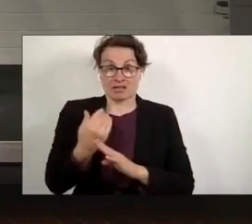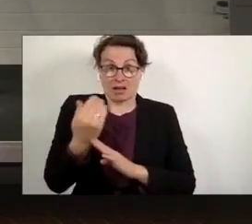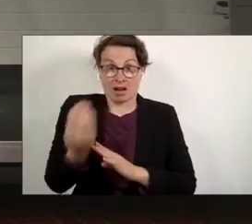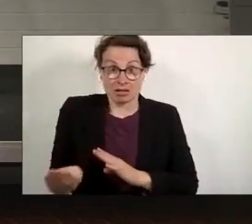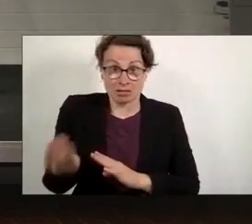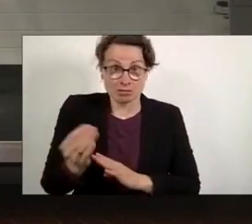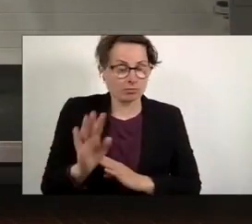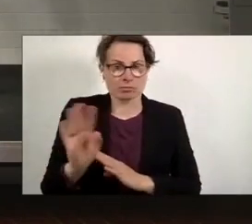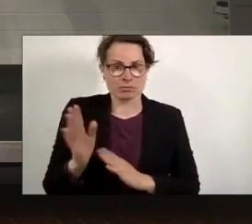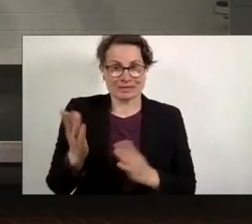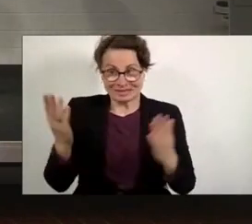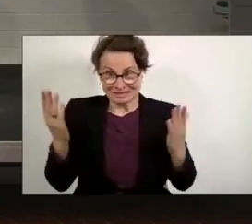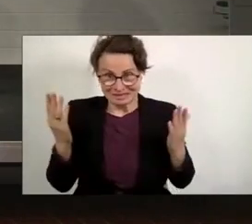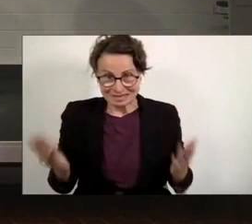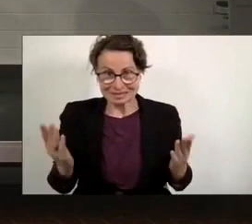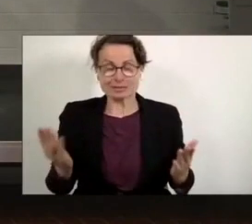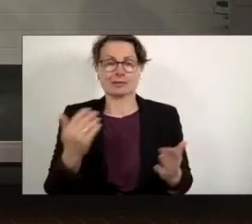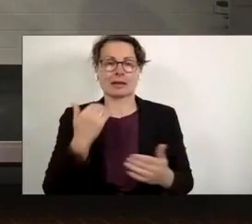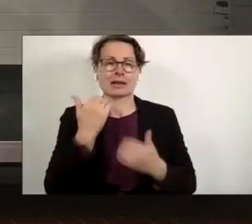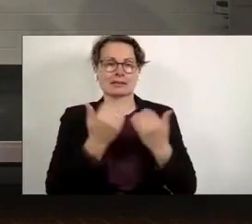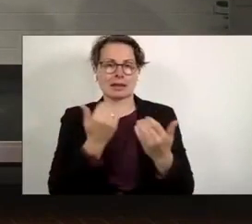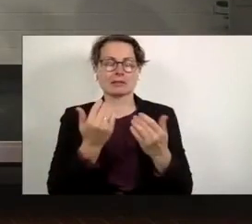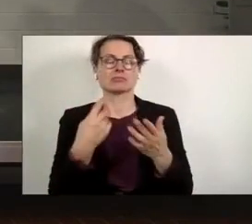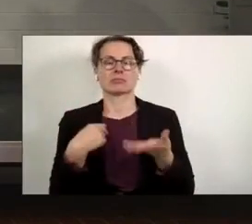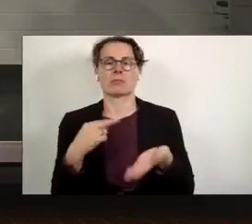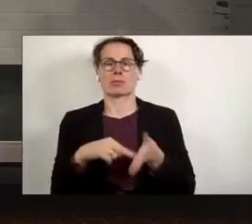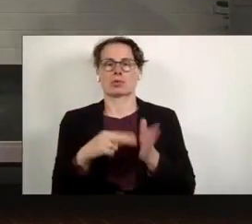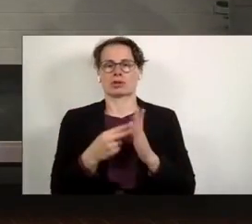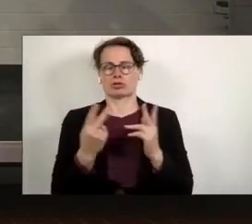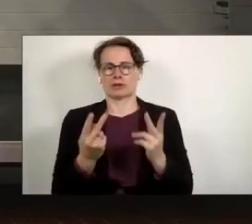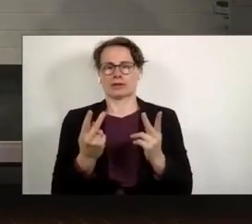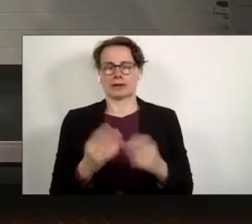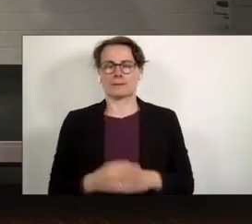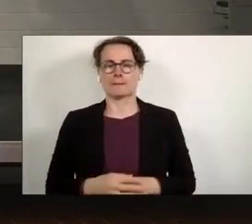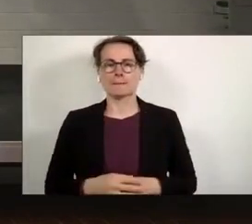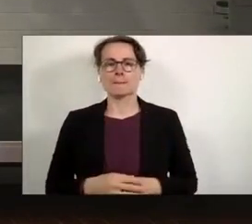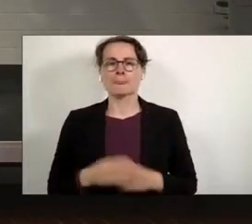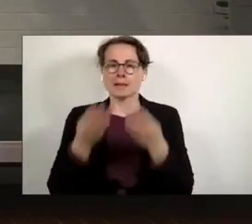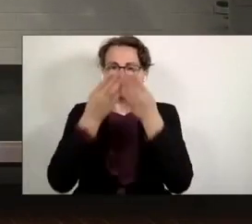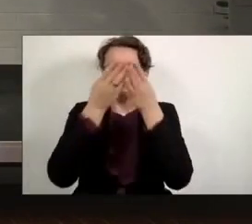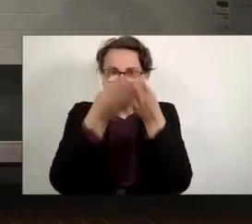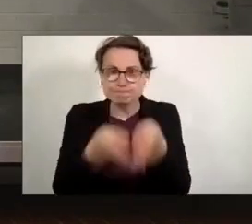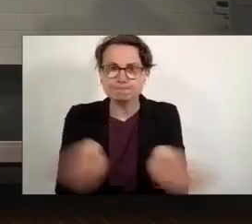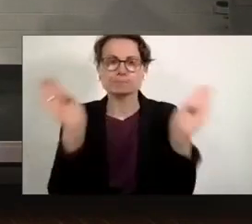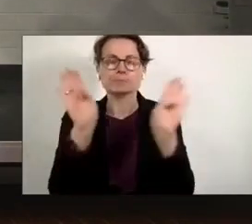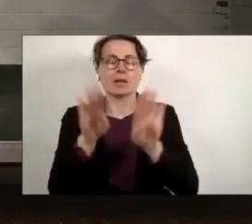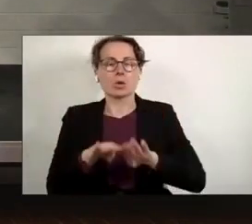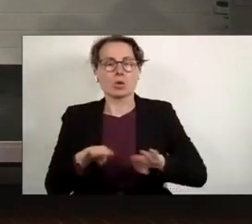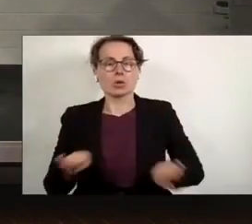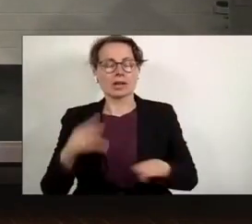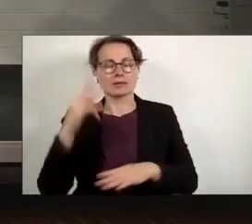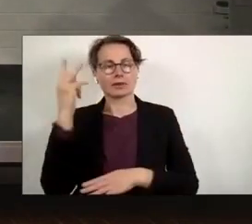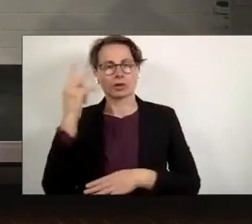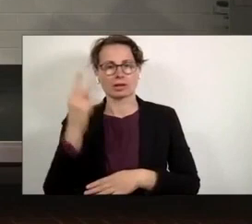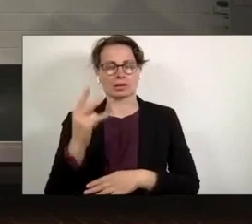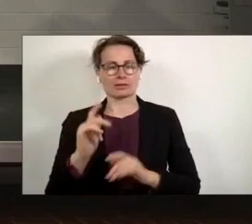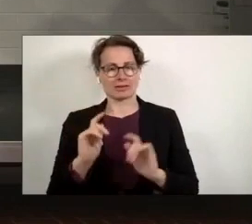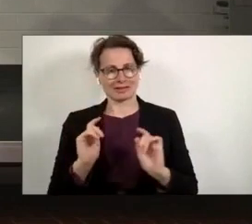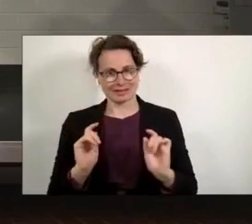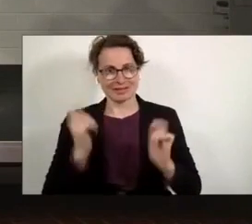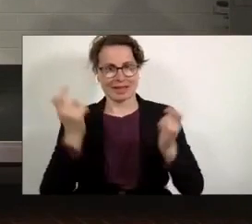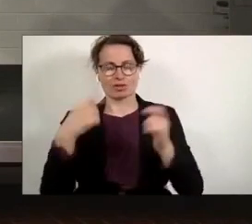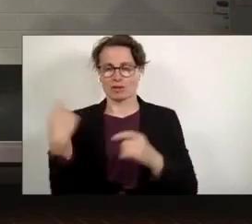zu erzählen ist eine politische Praxis. Es eröffnet ein grundlegendes Verständnis des gesellschaftlichen Paradigmenwechsels,